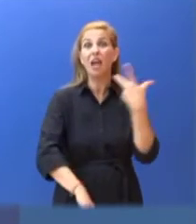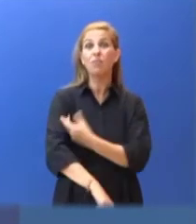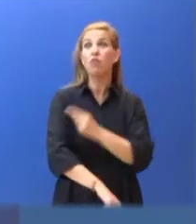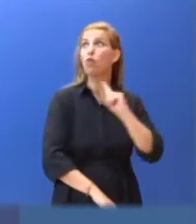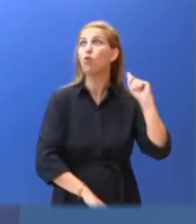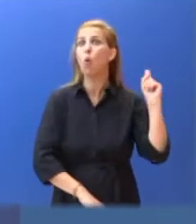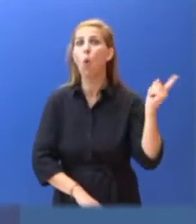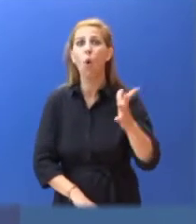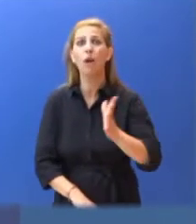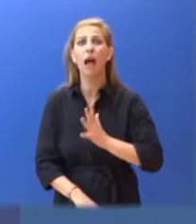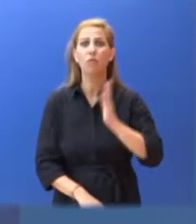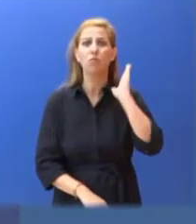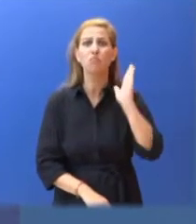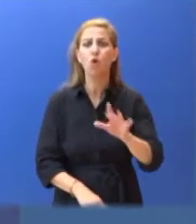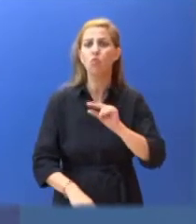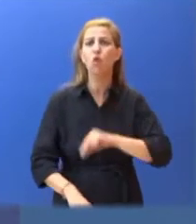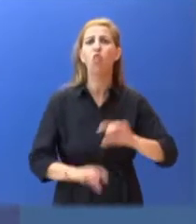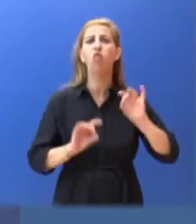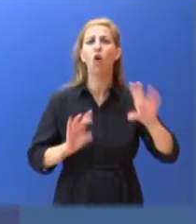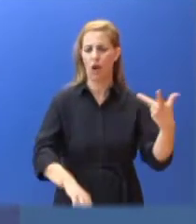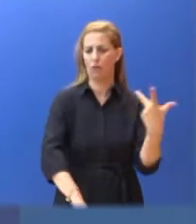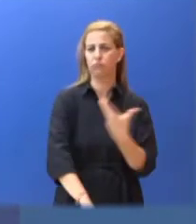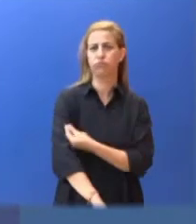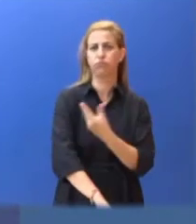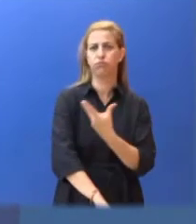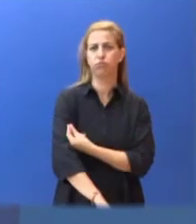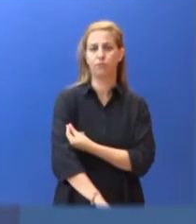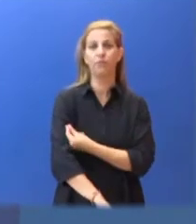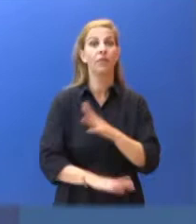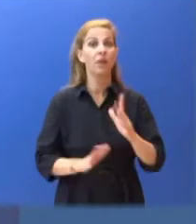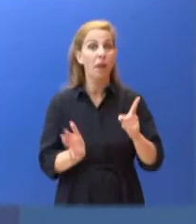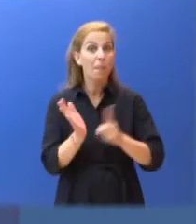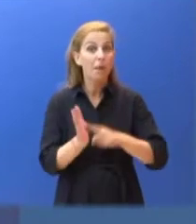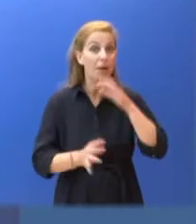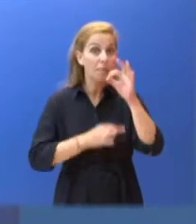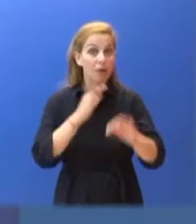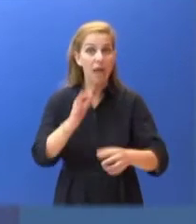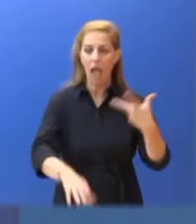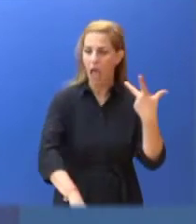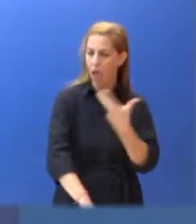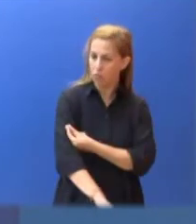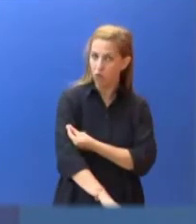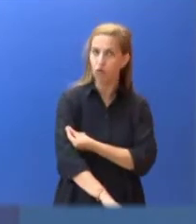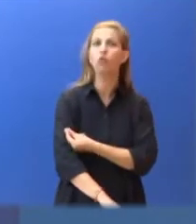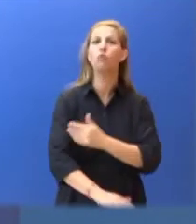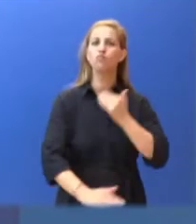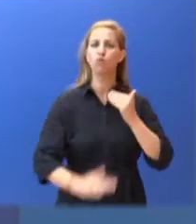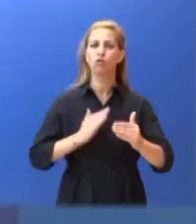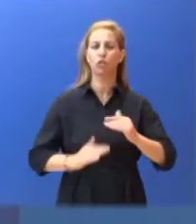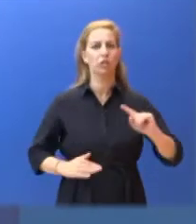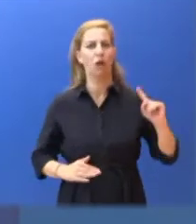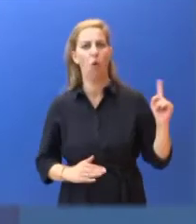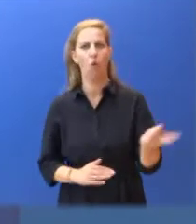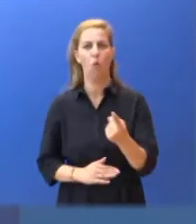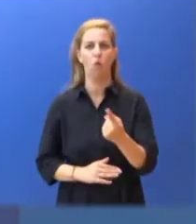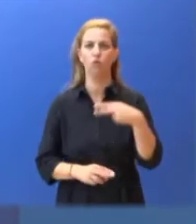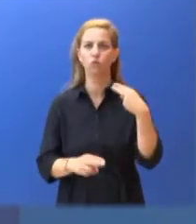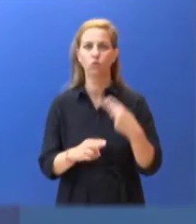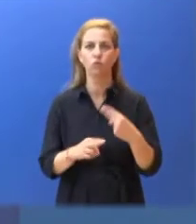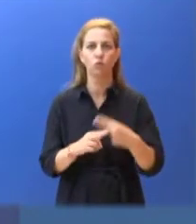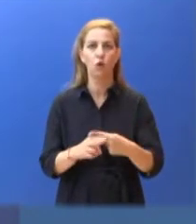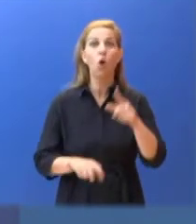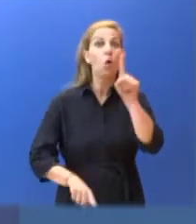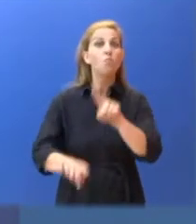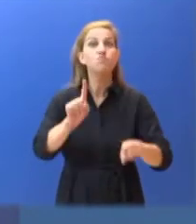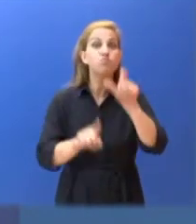πρόσβαση όλοι οι πολίτες. Τα εμβόλια είναι αποτελεσματικά. Δουλεύουν. Μας προστατεύουν όλους. Όσοι δεν το